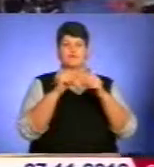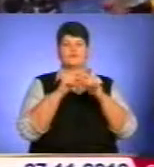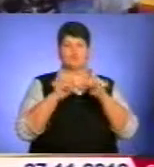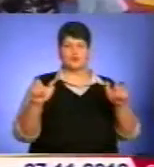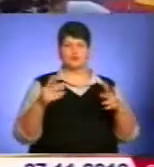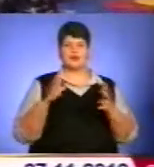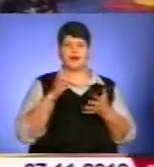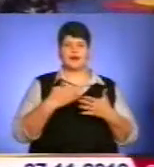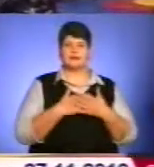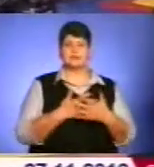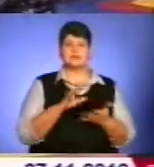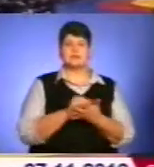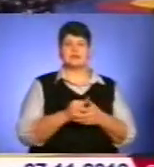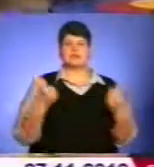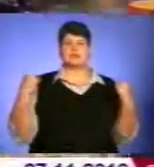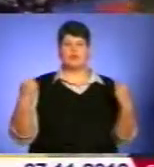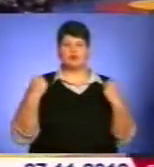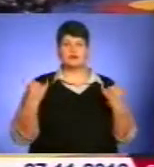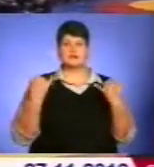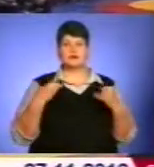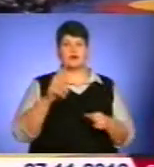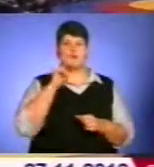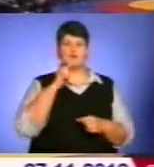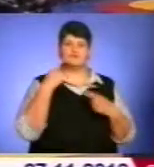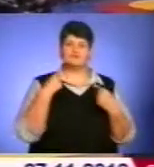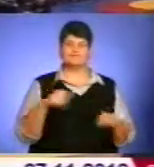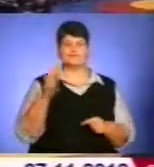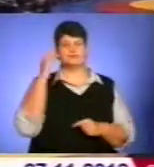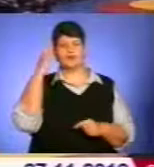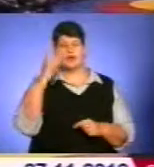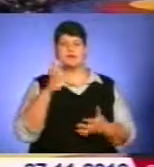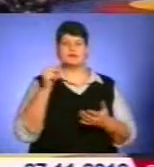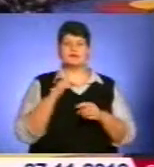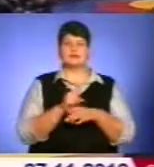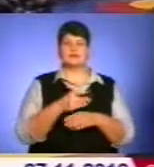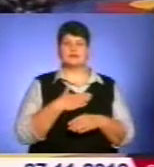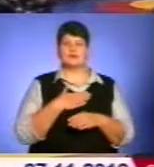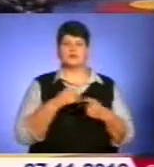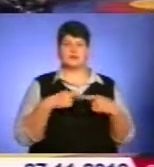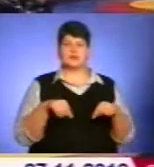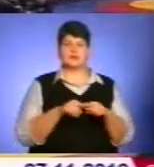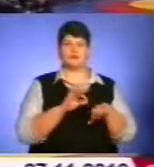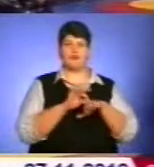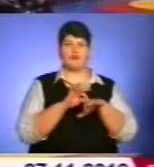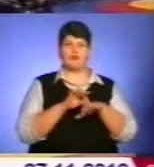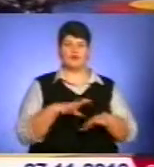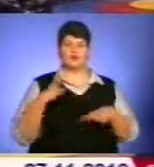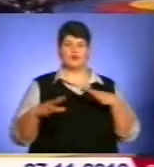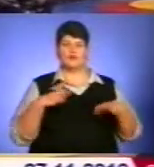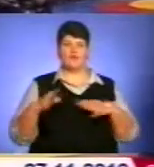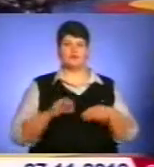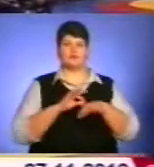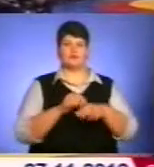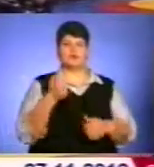активно займалася спортом. А зараз в молоді трошки інші ідеали. А завдання нашої організації – проводити і допомагати проводити такі турніри,